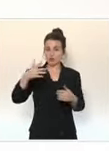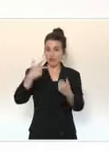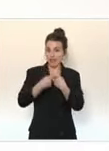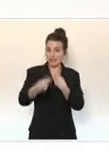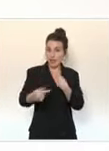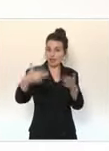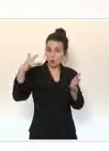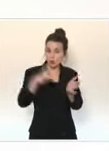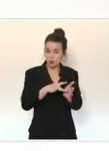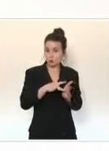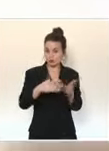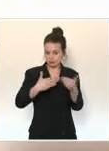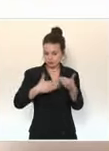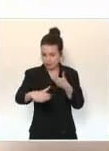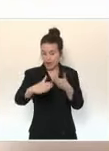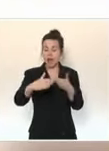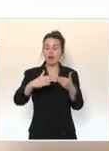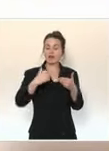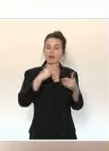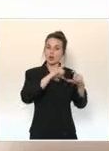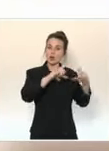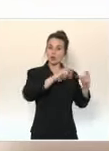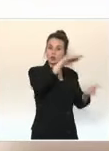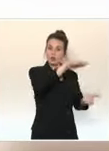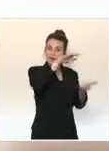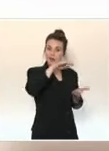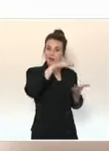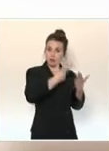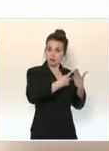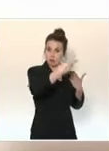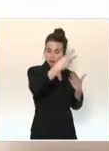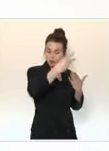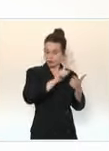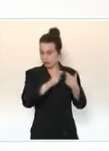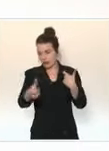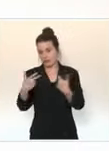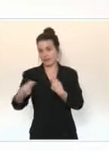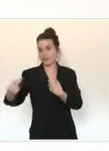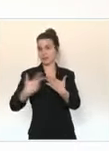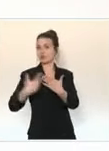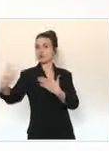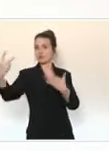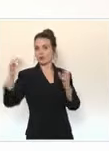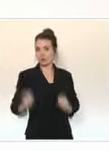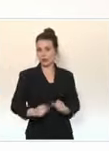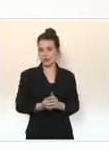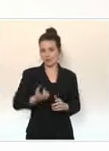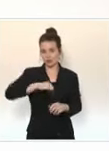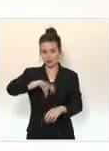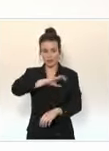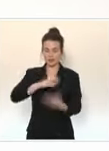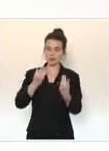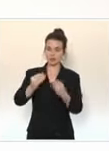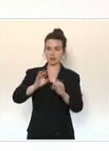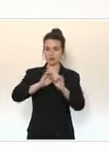encore augmenter à mesure que les livraisons vont elles aussi augmenter. Nous faisons tout pour vous donner de la visibilité et vous permettre